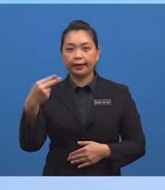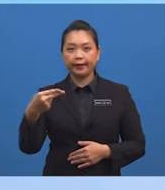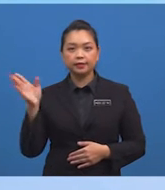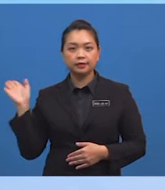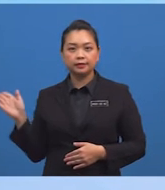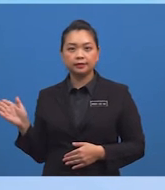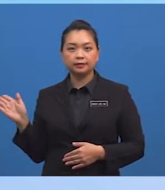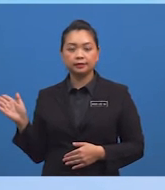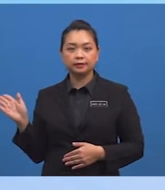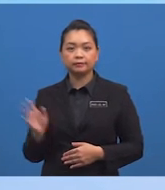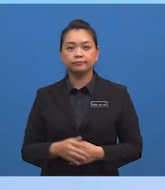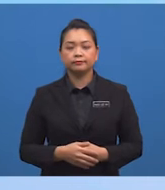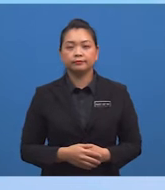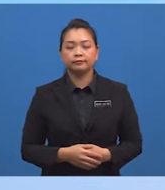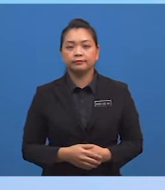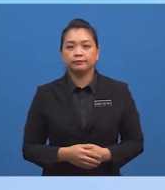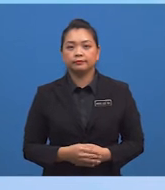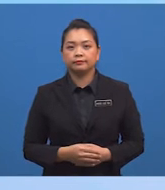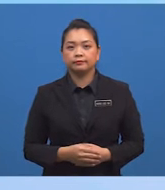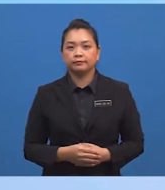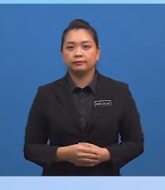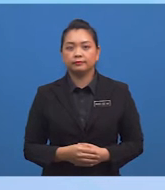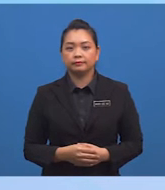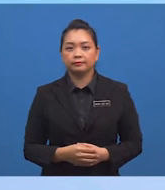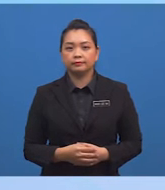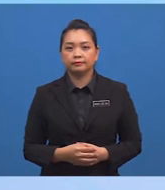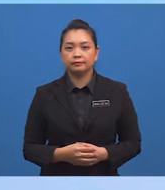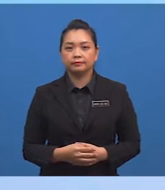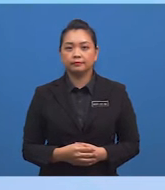dan H Seterusnya, soalan yang sama